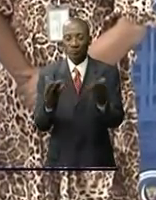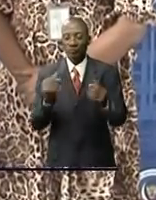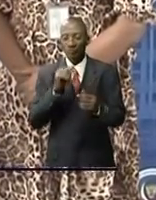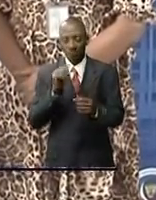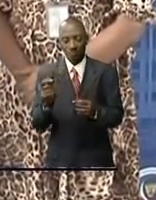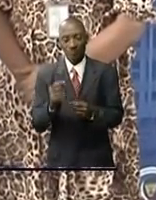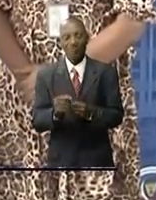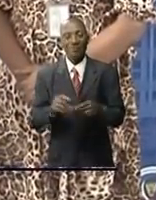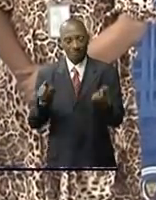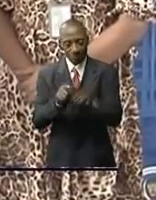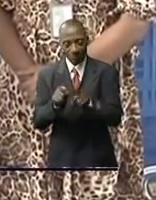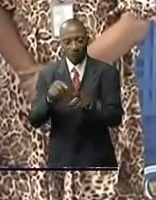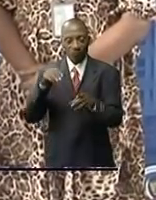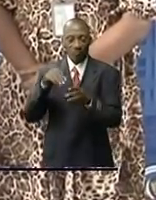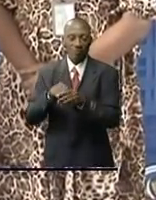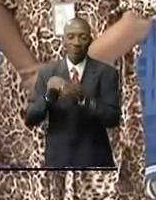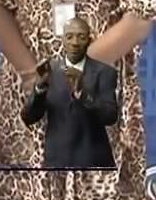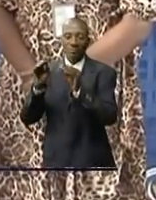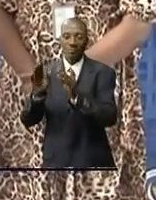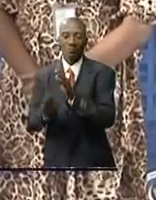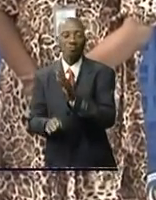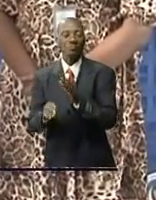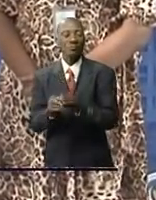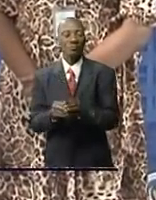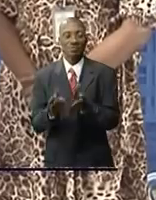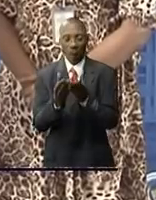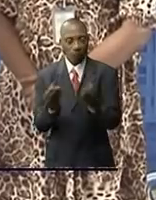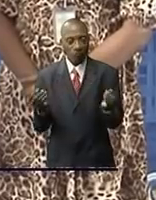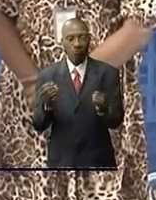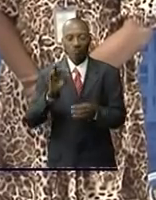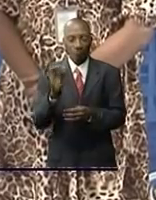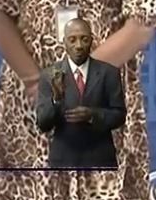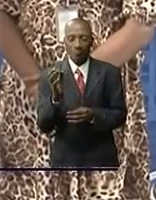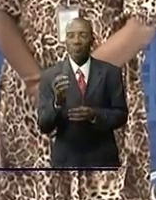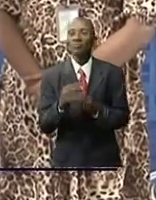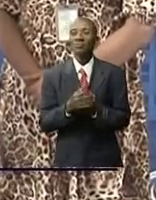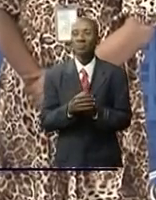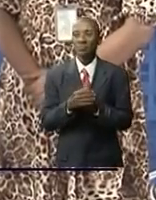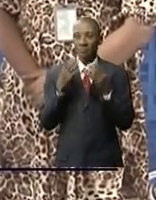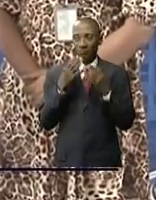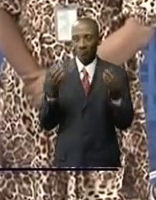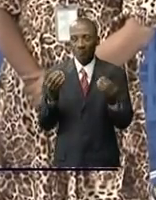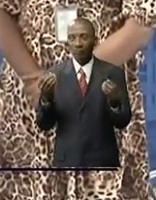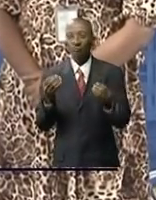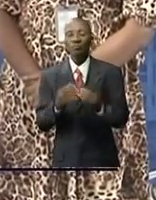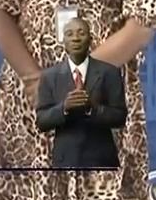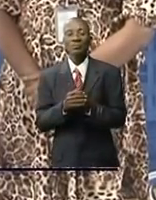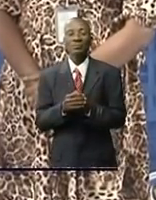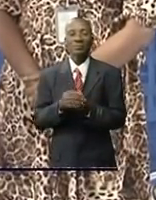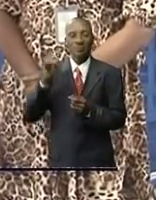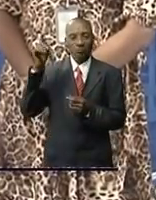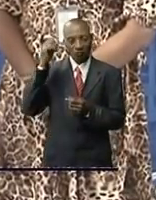nous ne déployons pas de stratégies pour vraiment minimiser, pour réduire ces discours de haine qui